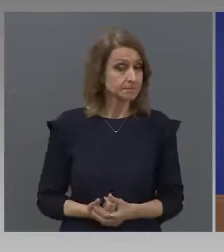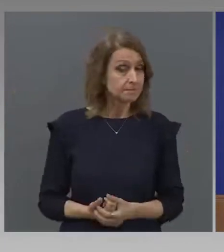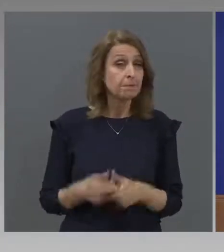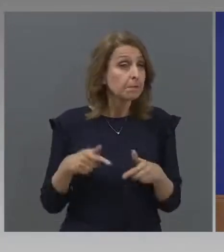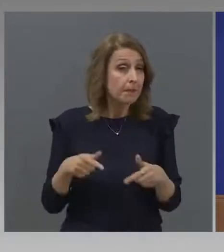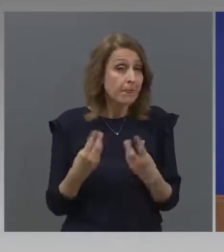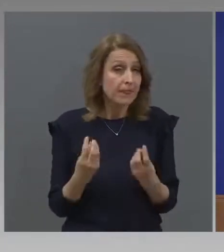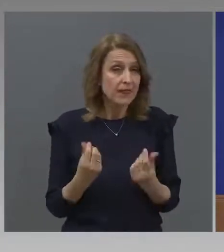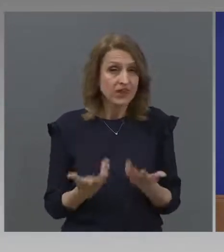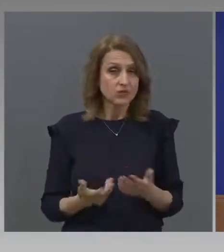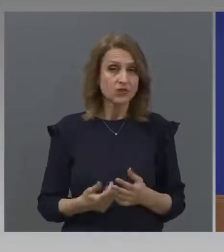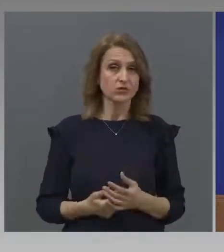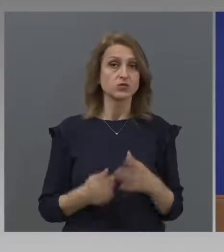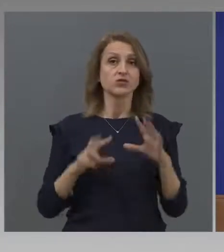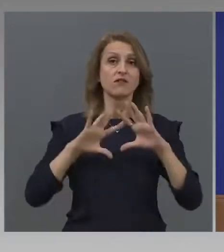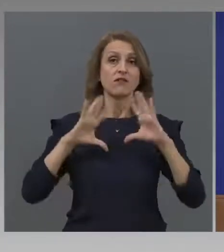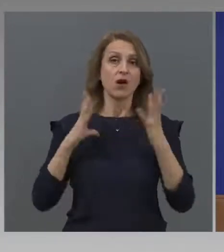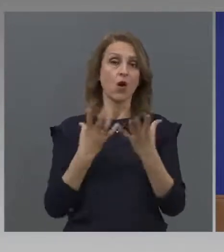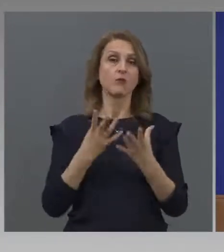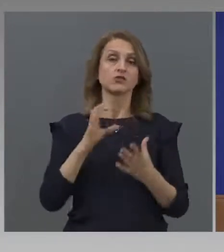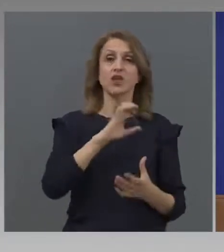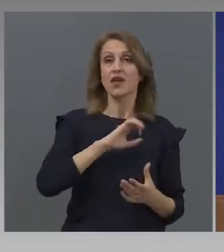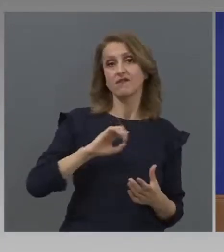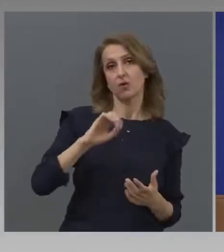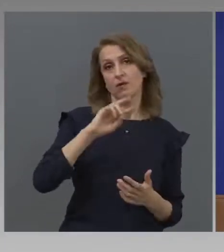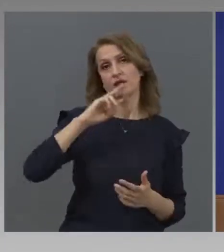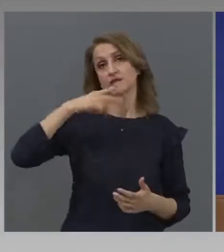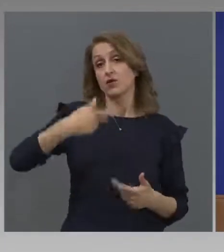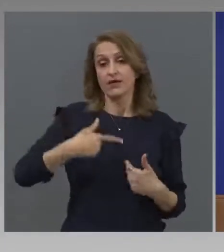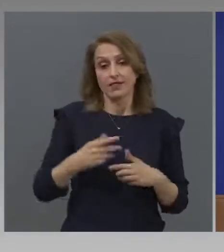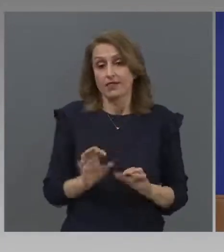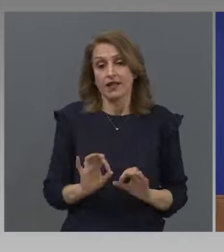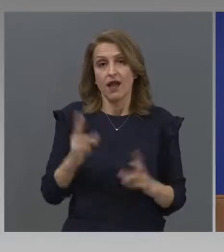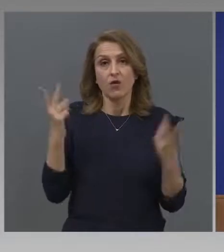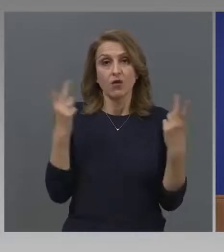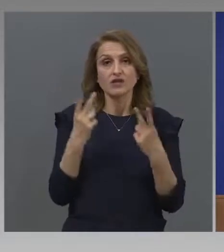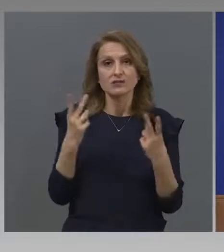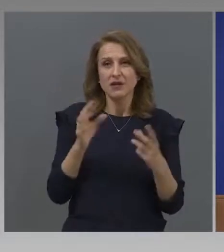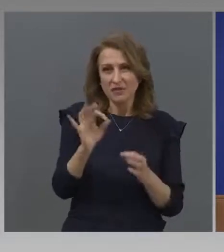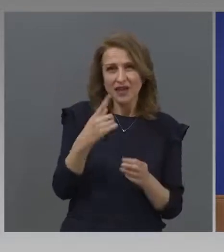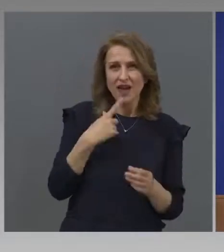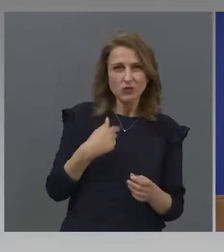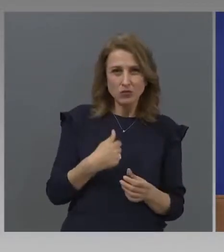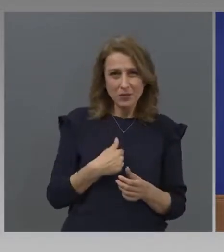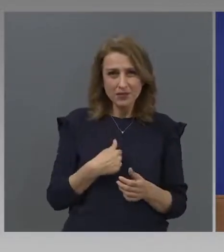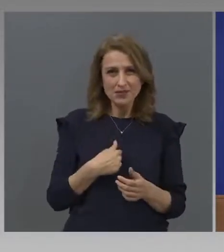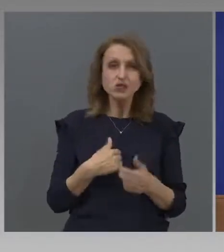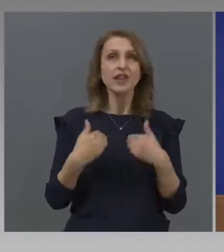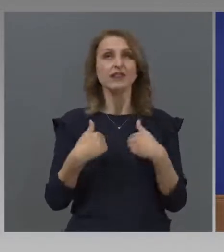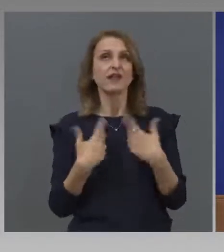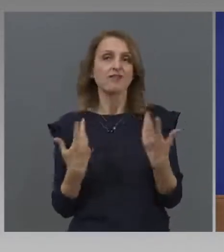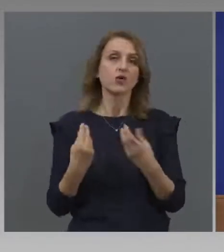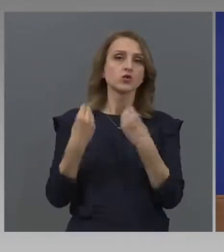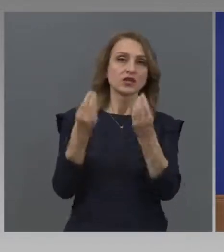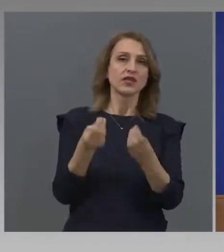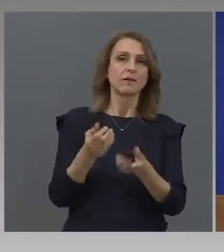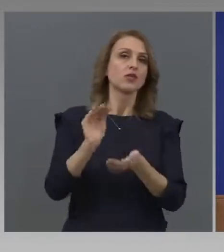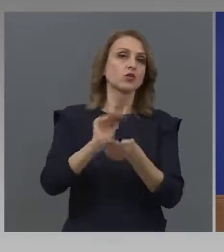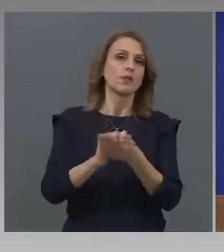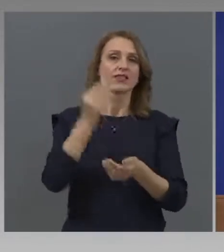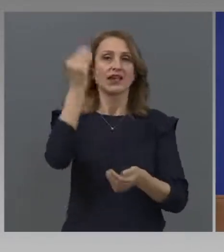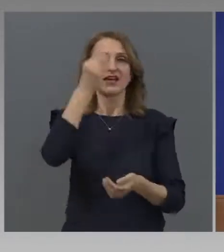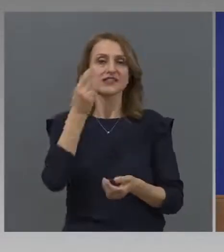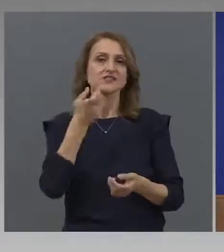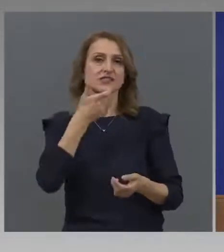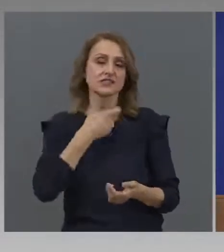Това означава общия европейски отговор. И аз така го разбирам. начинът по който ми го задаваш е ние кво ще даваме? Домати, крастави, цисиране? Не